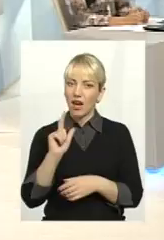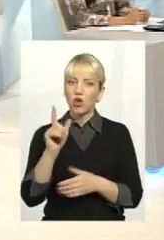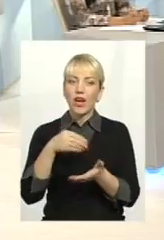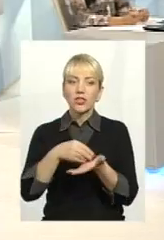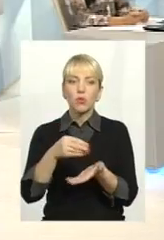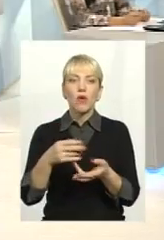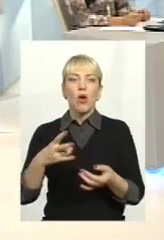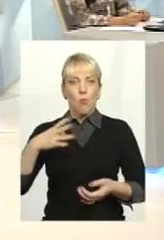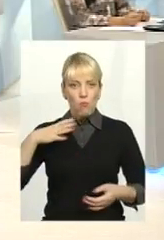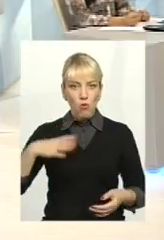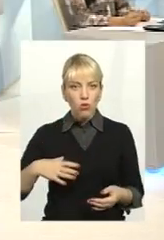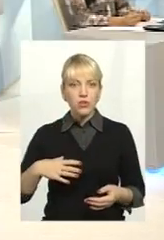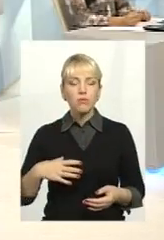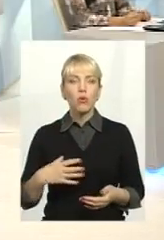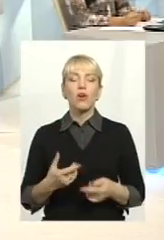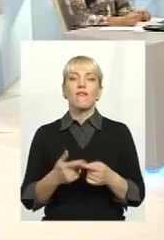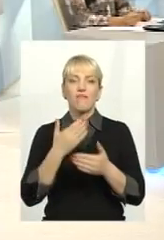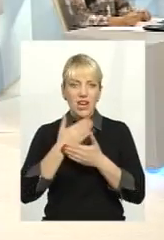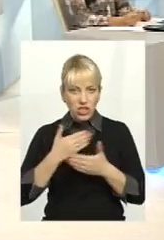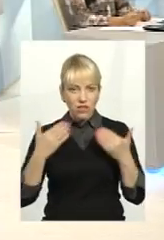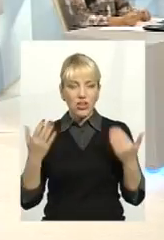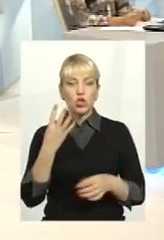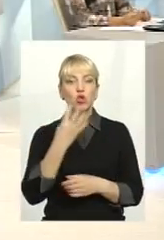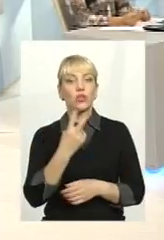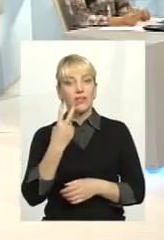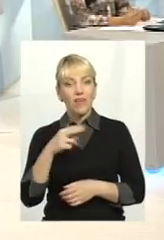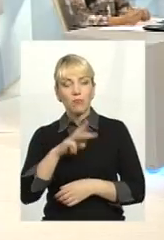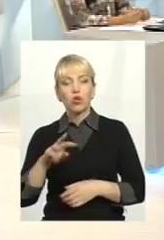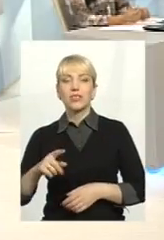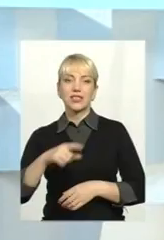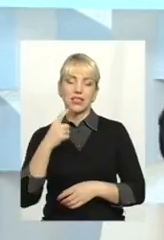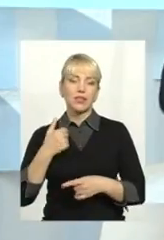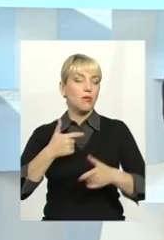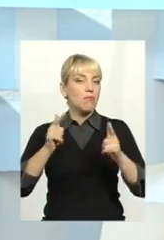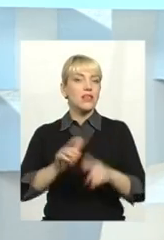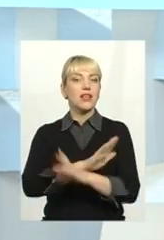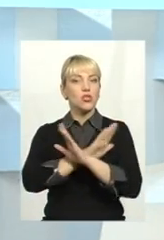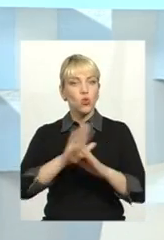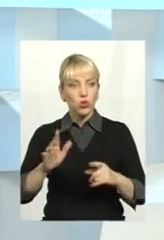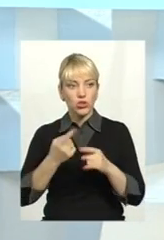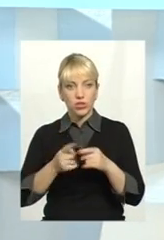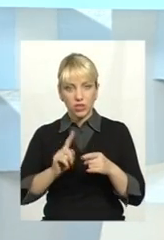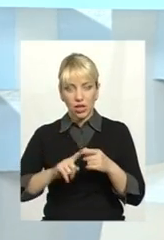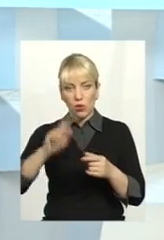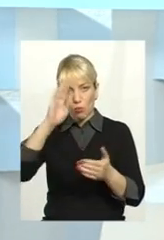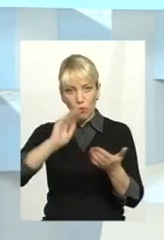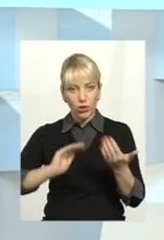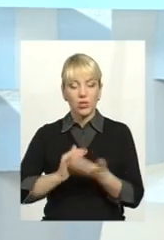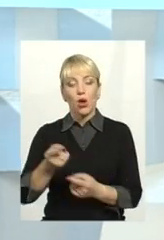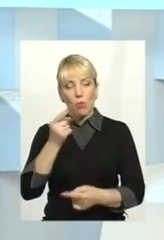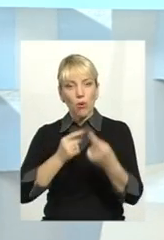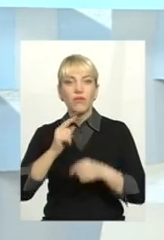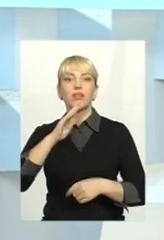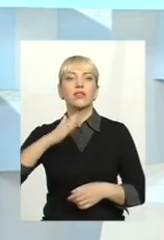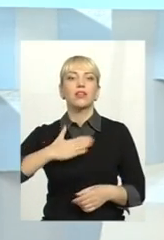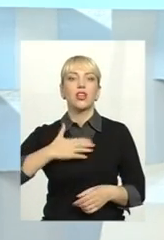мусимо врешті-решт 42 мільйони сказати. Ми не згодні з цією політикою. Поверніть нам наш газ. До речі, це сьогодні